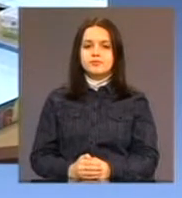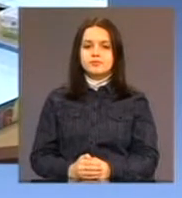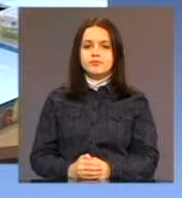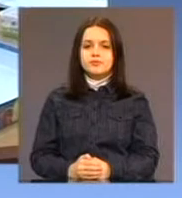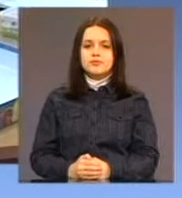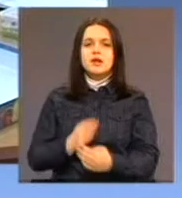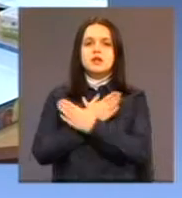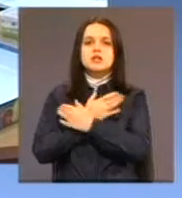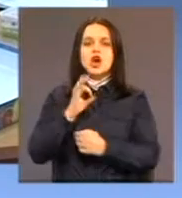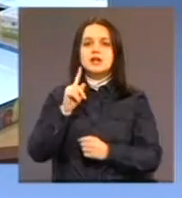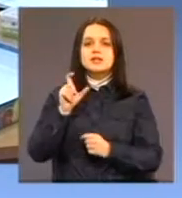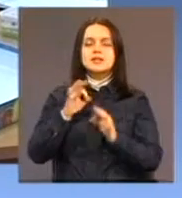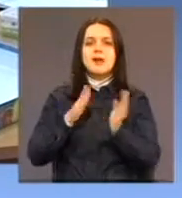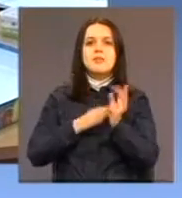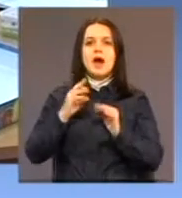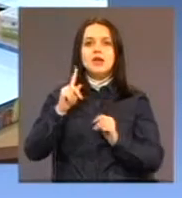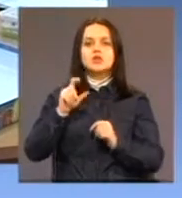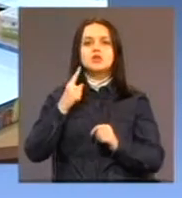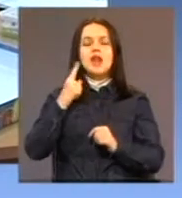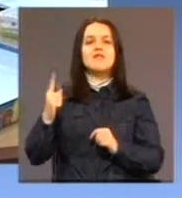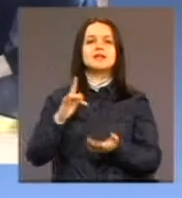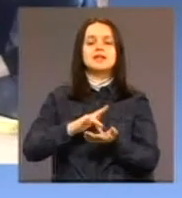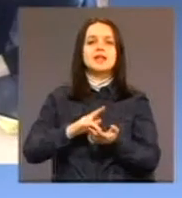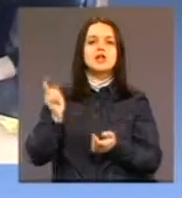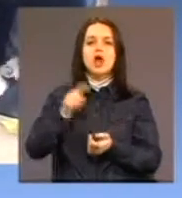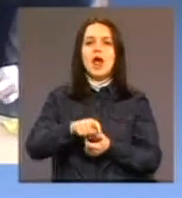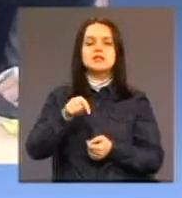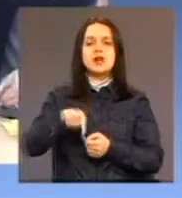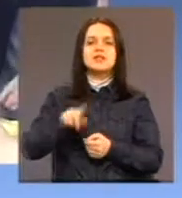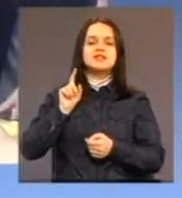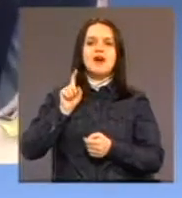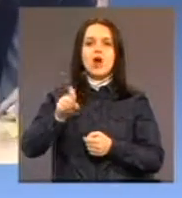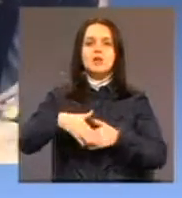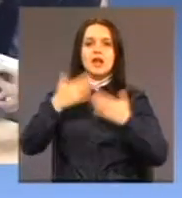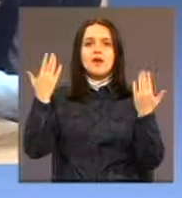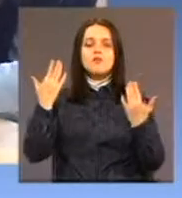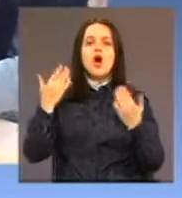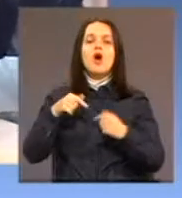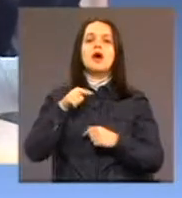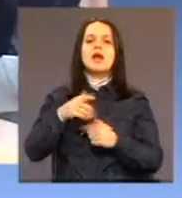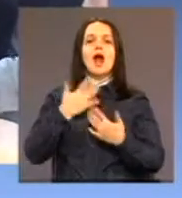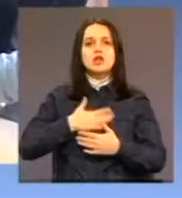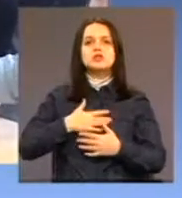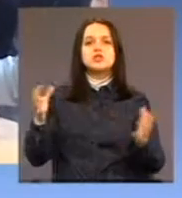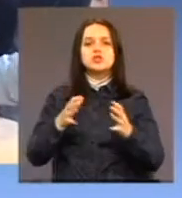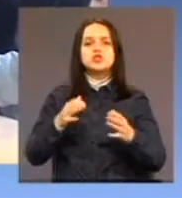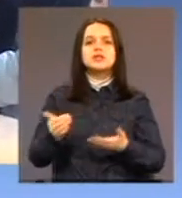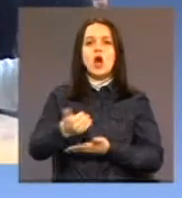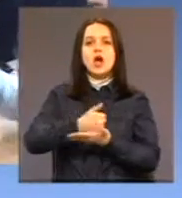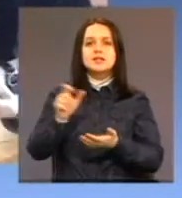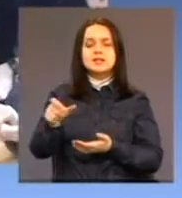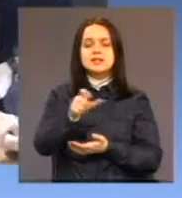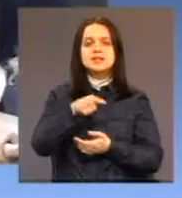Zorica Marić u dnevni centar dolazi gotovo svakodnevno. Radoš se druži s korisnicima centra, a vrijeme koje ovdje provede